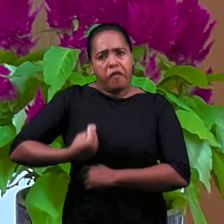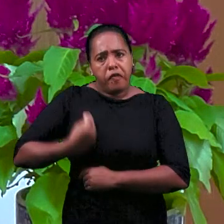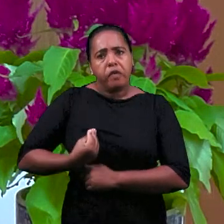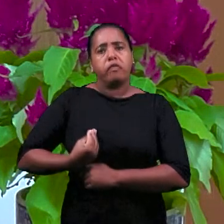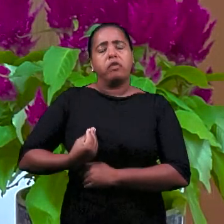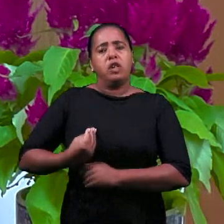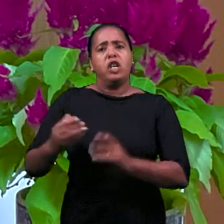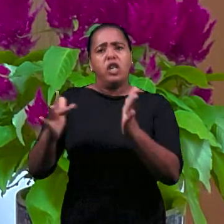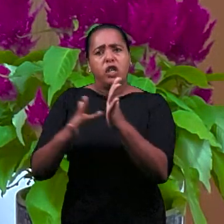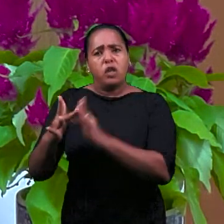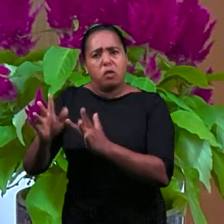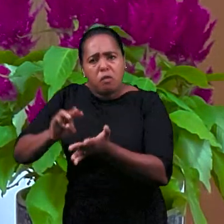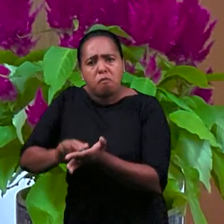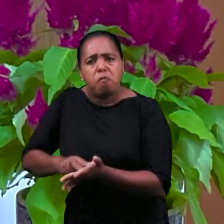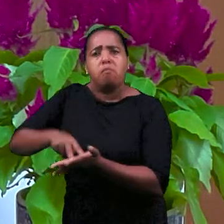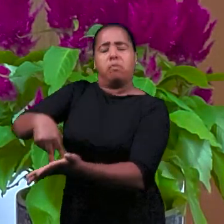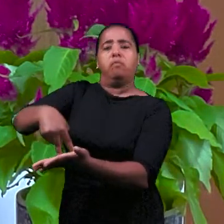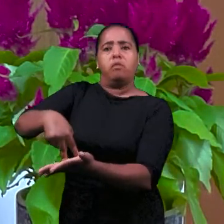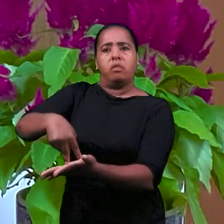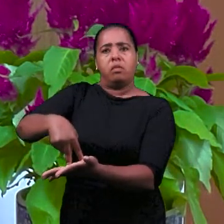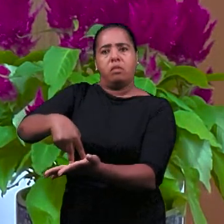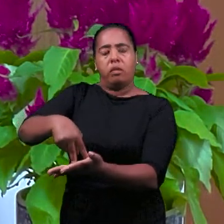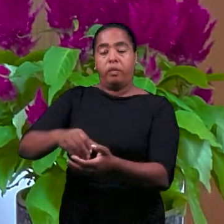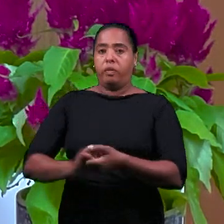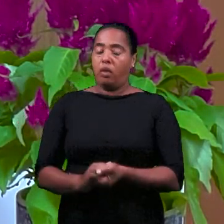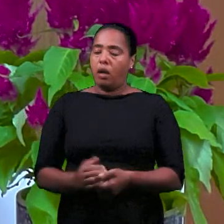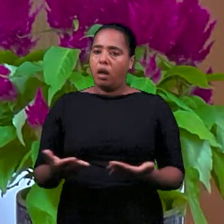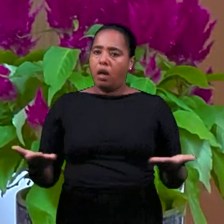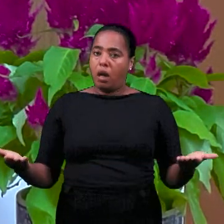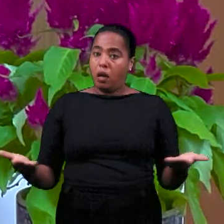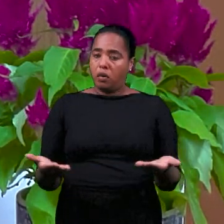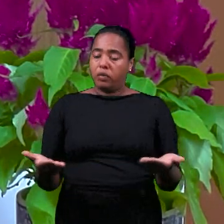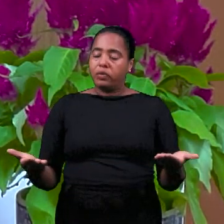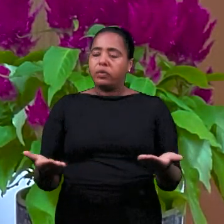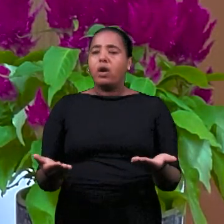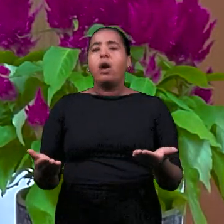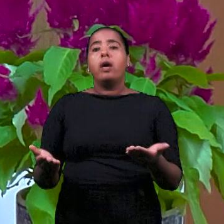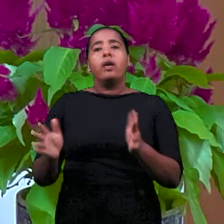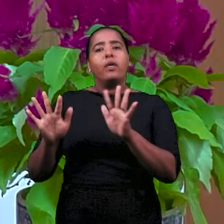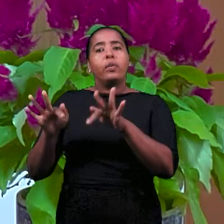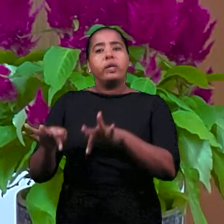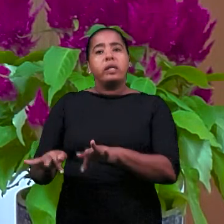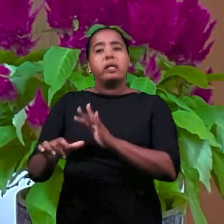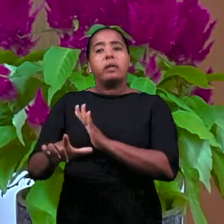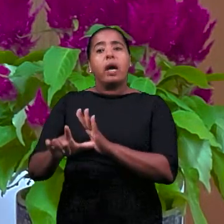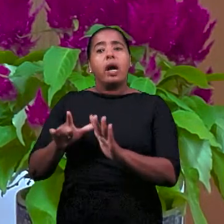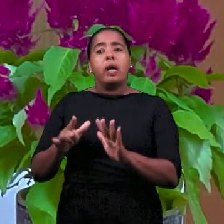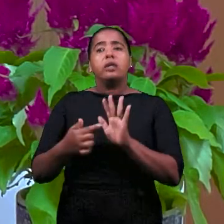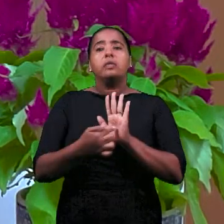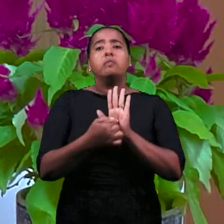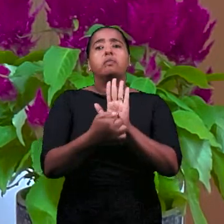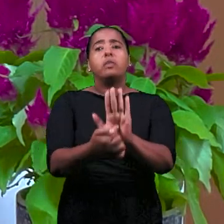Иисус воскрес, истина. хочу закончить здесь, сказав, что